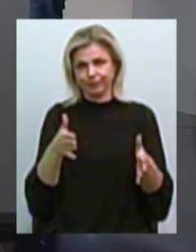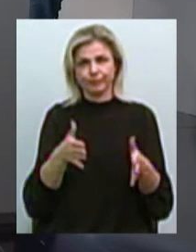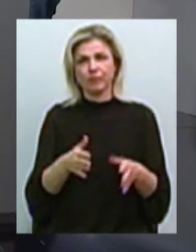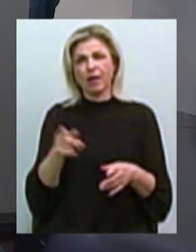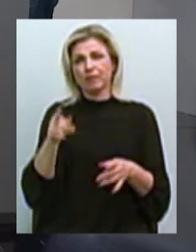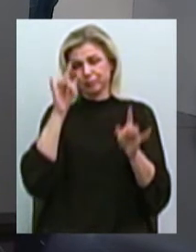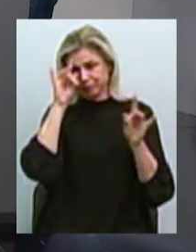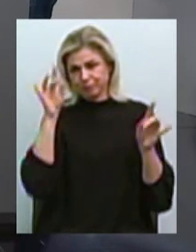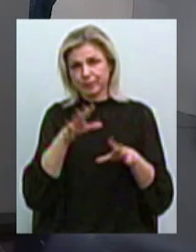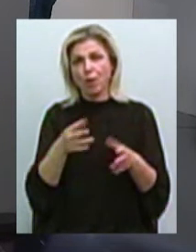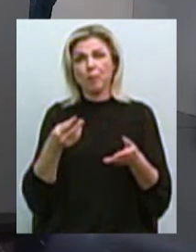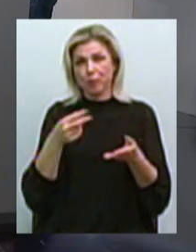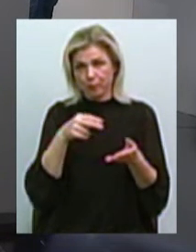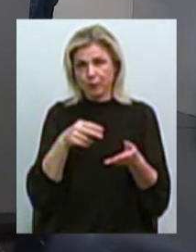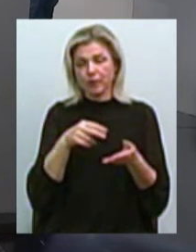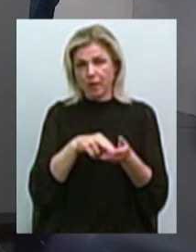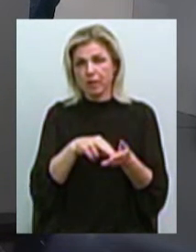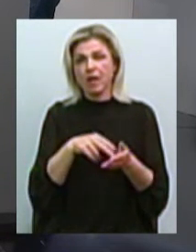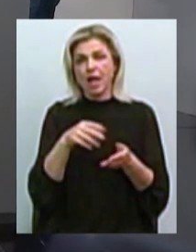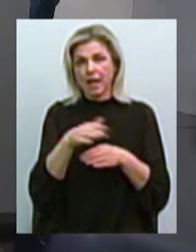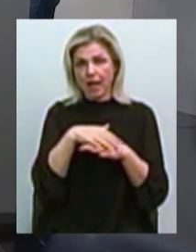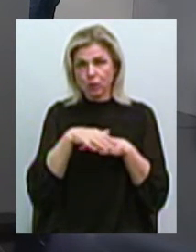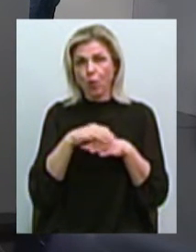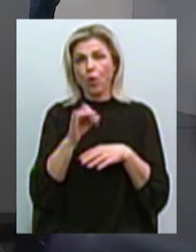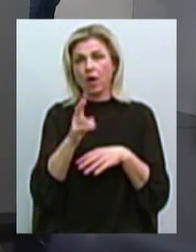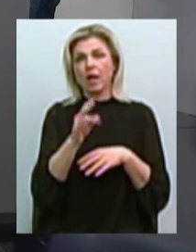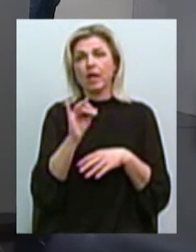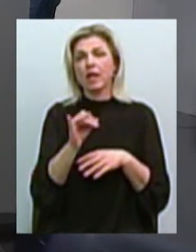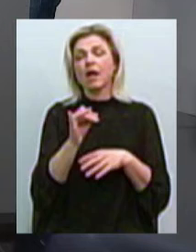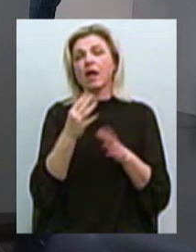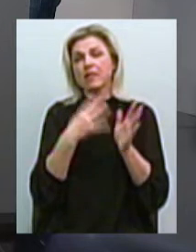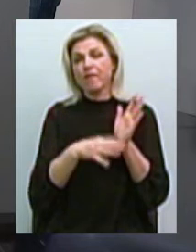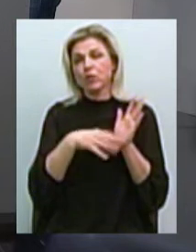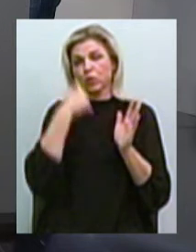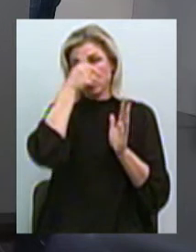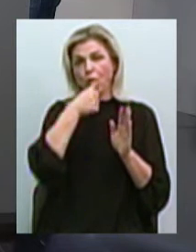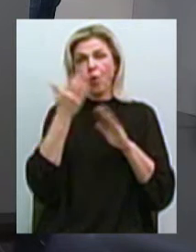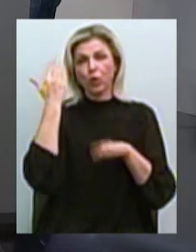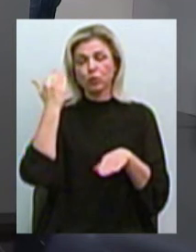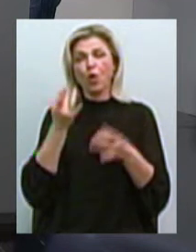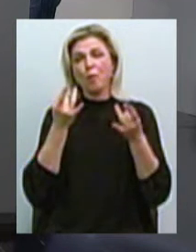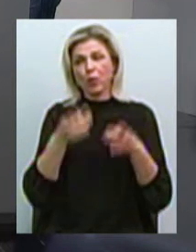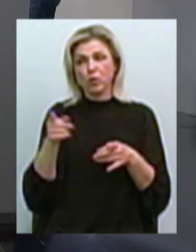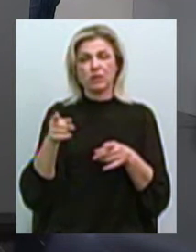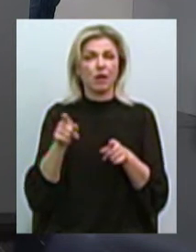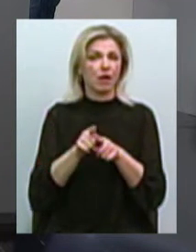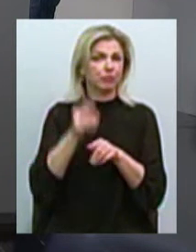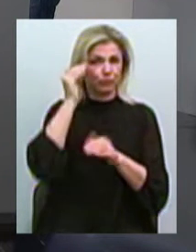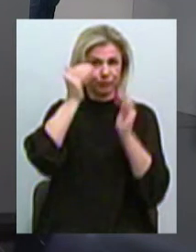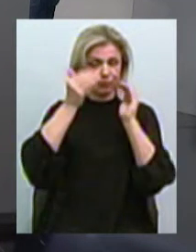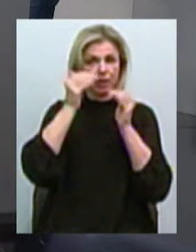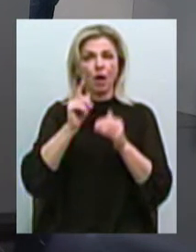и существовало много лет. И на какие-то там, наверное, в 90-е просто закрывали глаза, люди надо было где-то работать, кому-то там удобно было